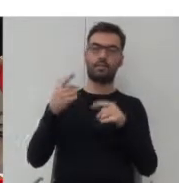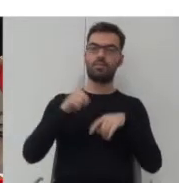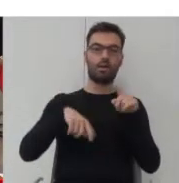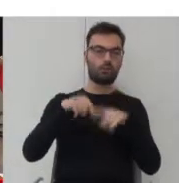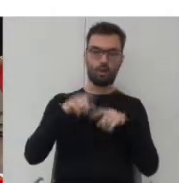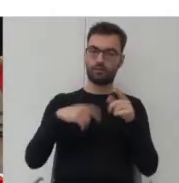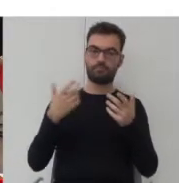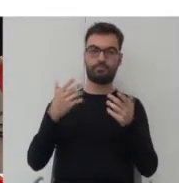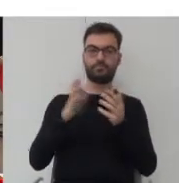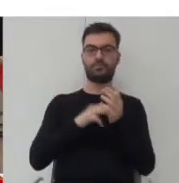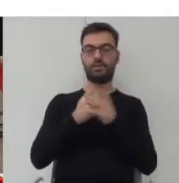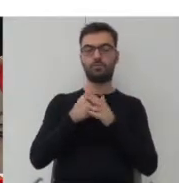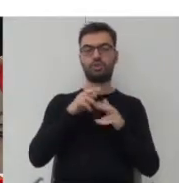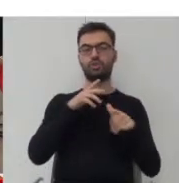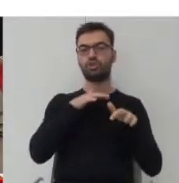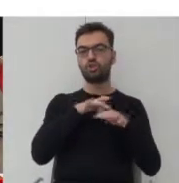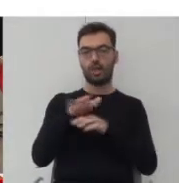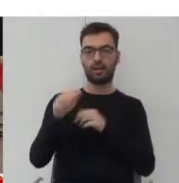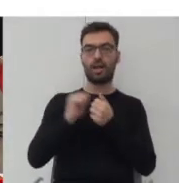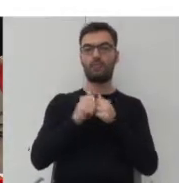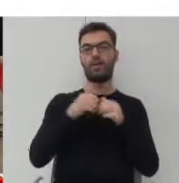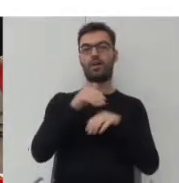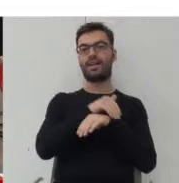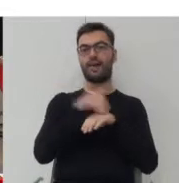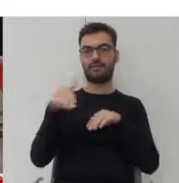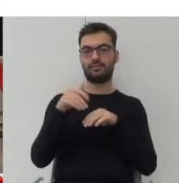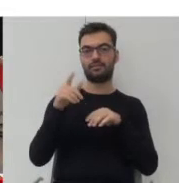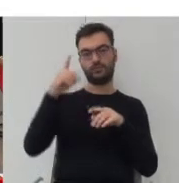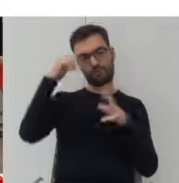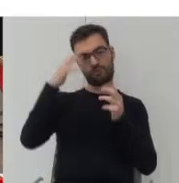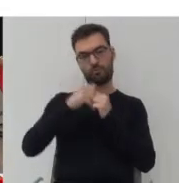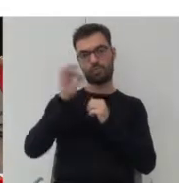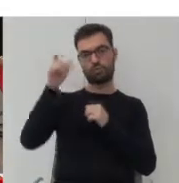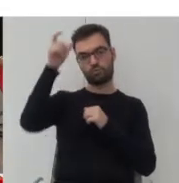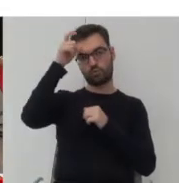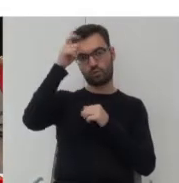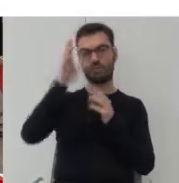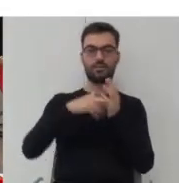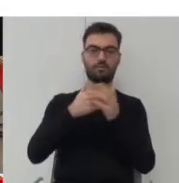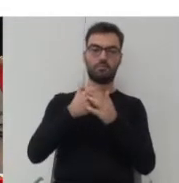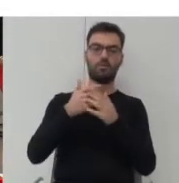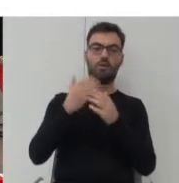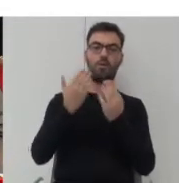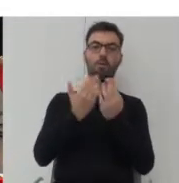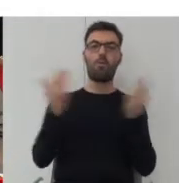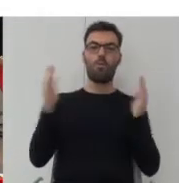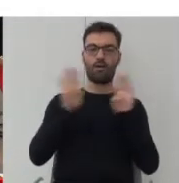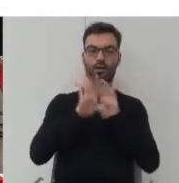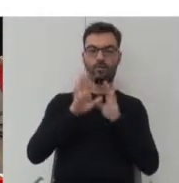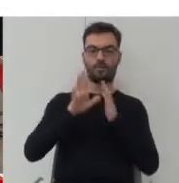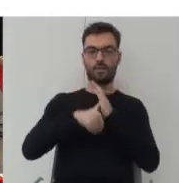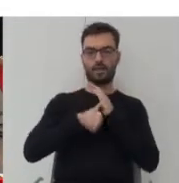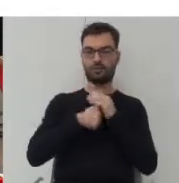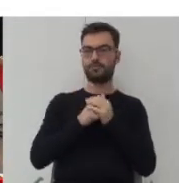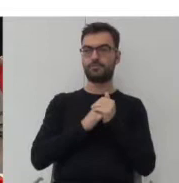jaką może być na przykład rzeka, albo granicy, która jest dziełem ludzkim, czyli dawniej mury miejskie. I to też jest jakby ważne, że w